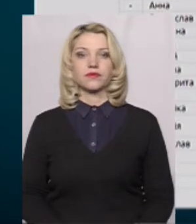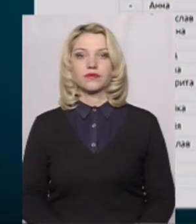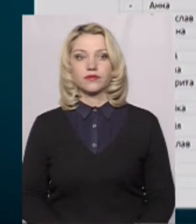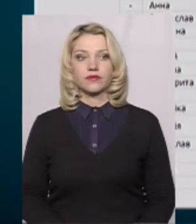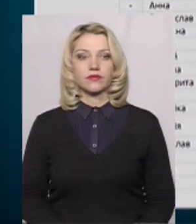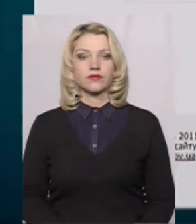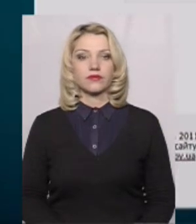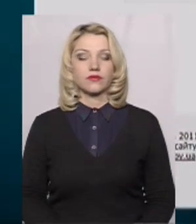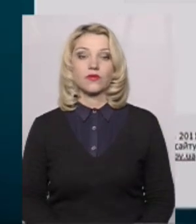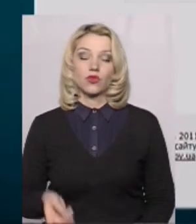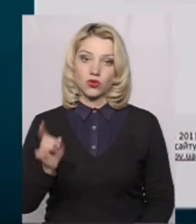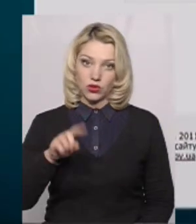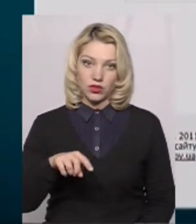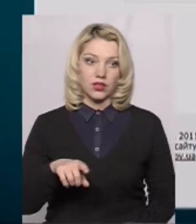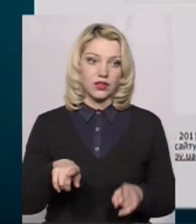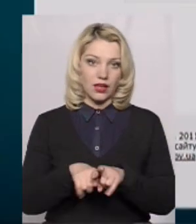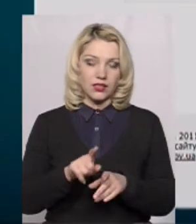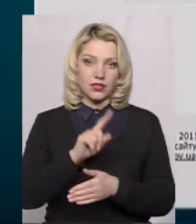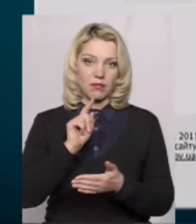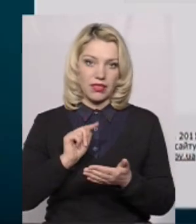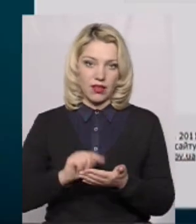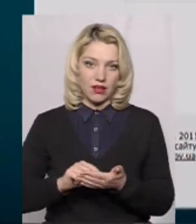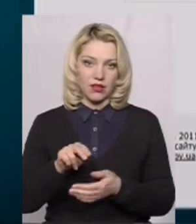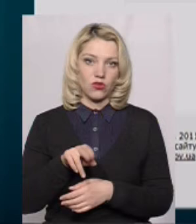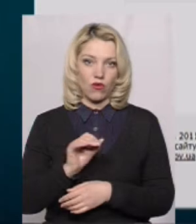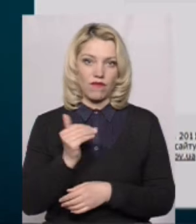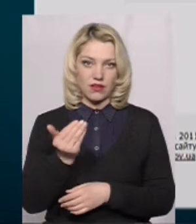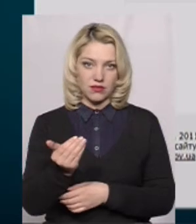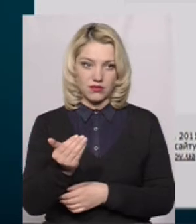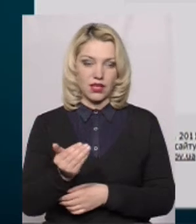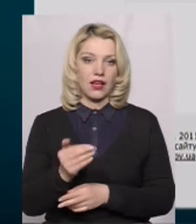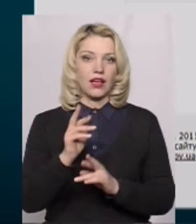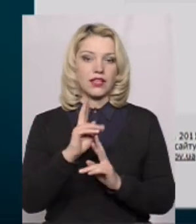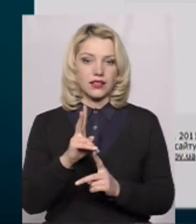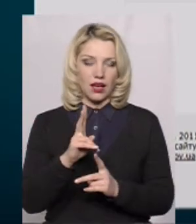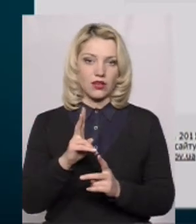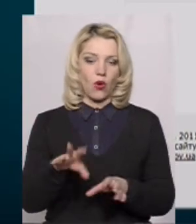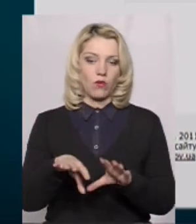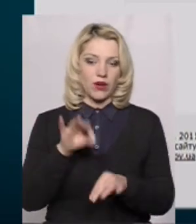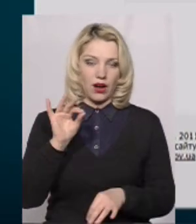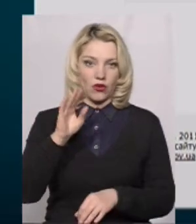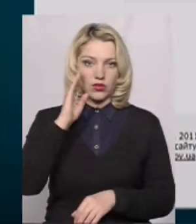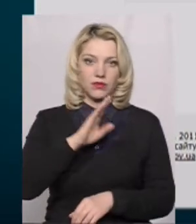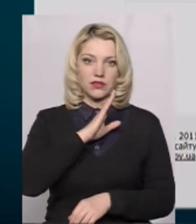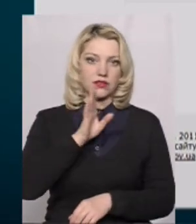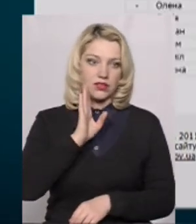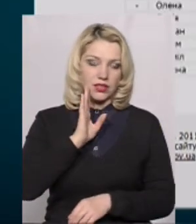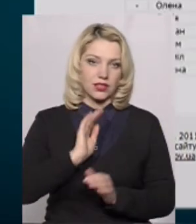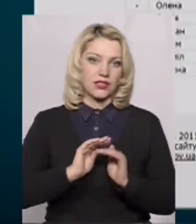Тоді таке запитання до вас. Як обирають батьки